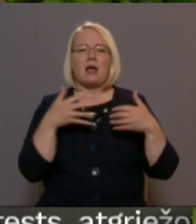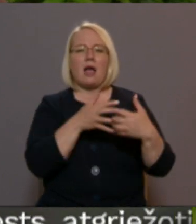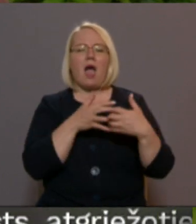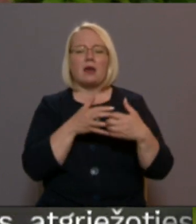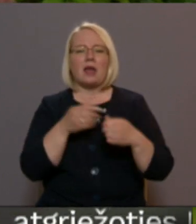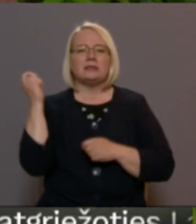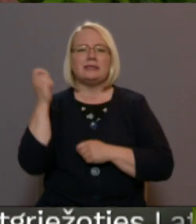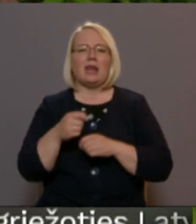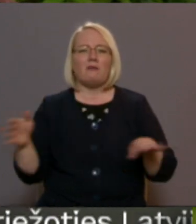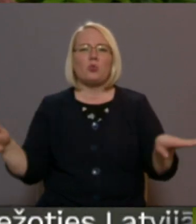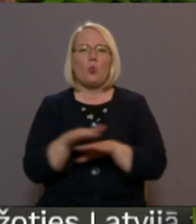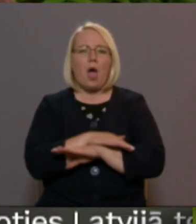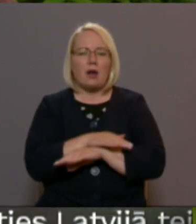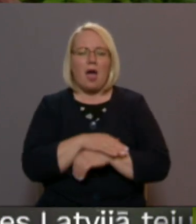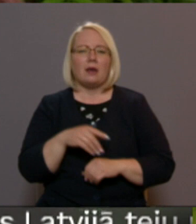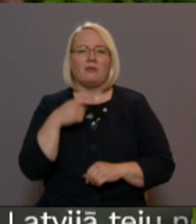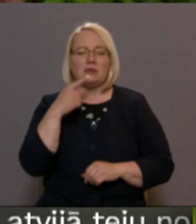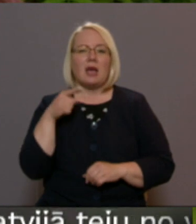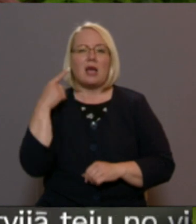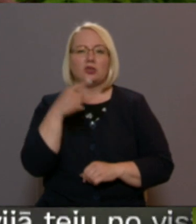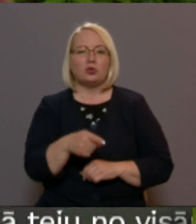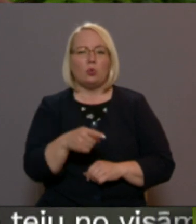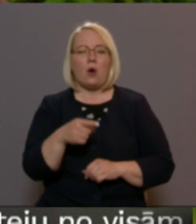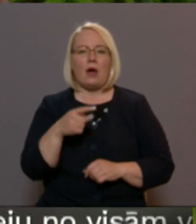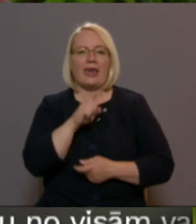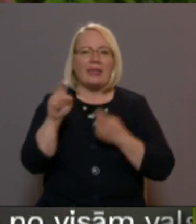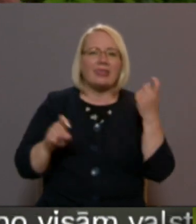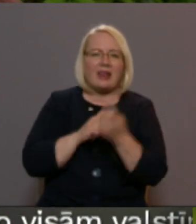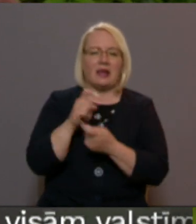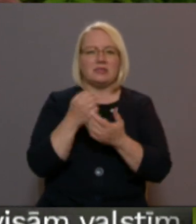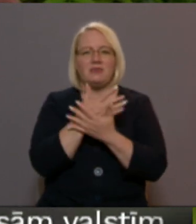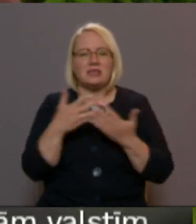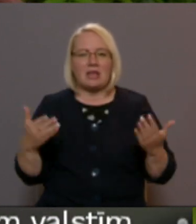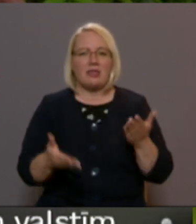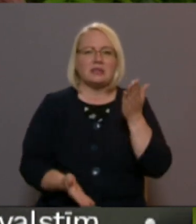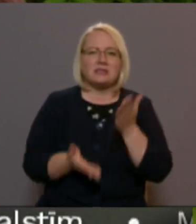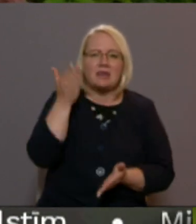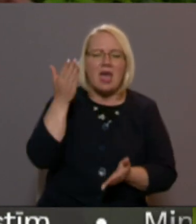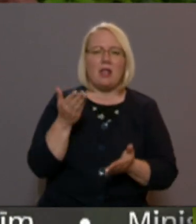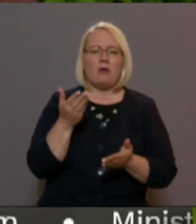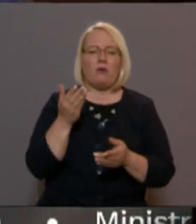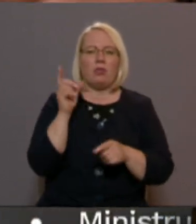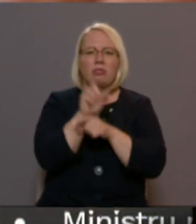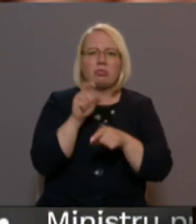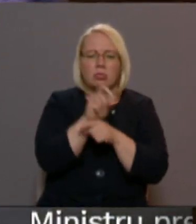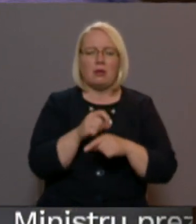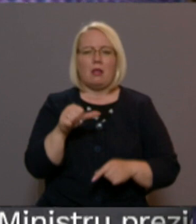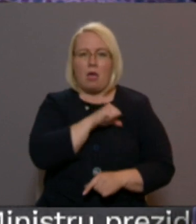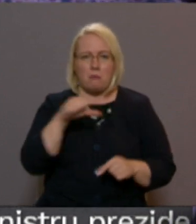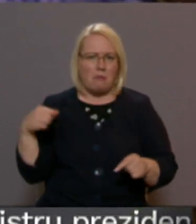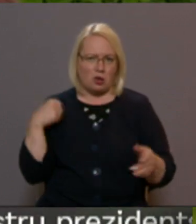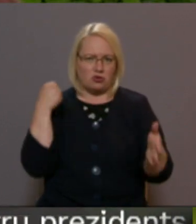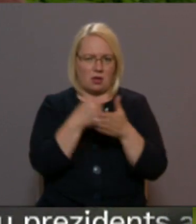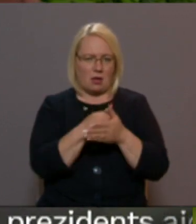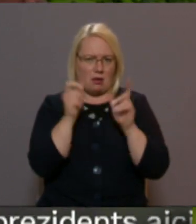izvilcis. Lai tie, kas viņu izvilka, lai tie, kas šīs intrigas un visas šīs nebūšanas veids, lai viņi tad tiek paši ar